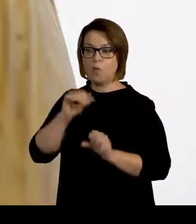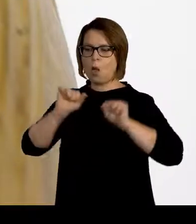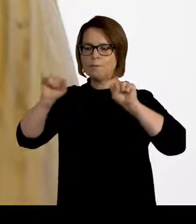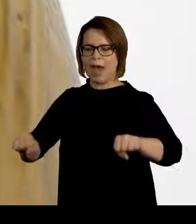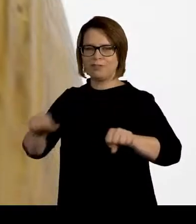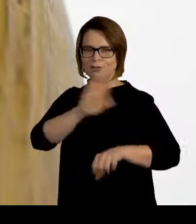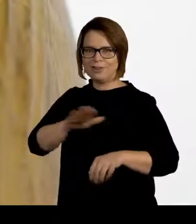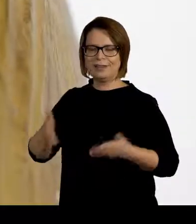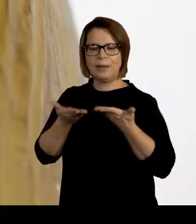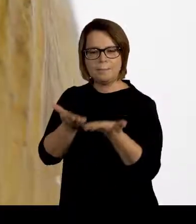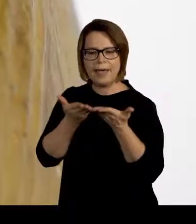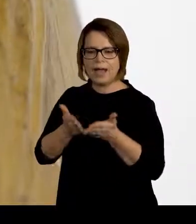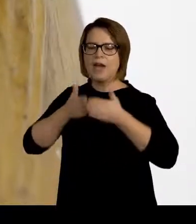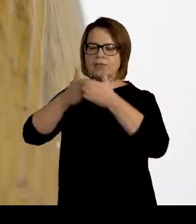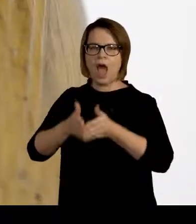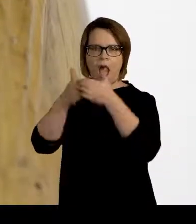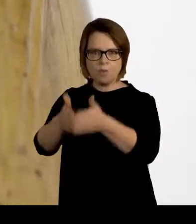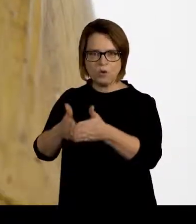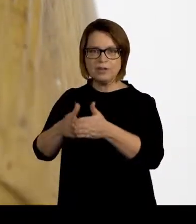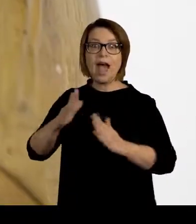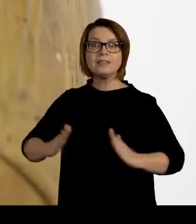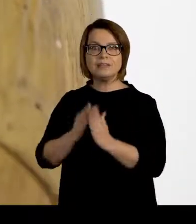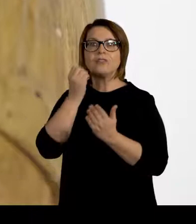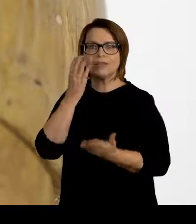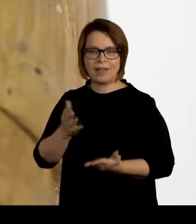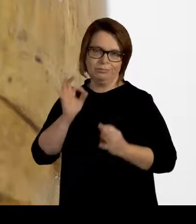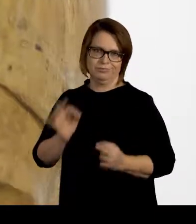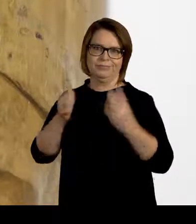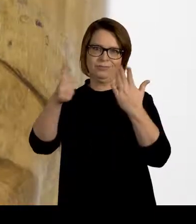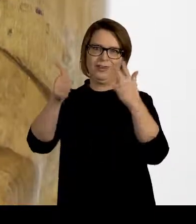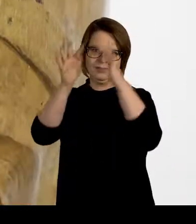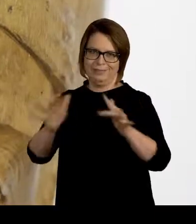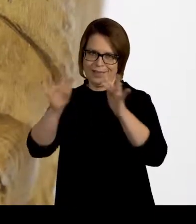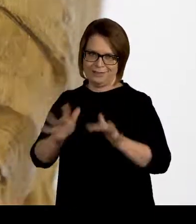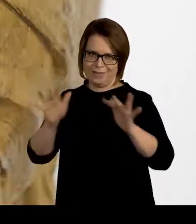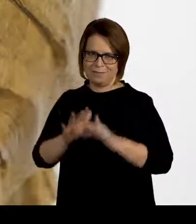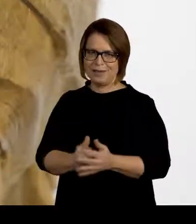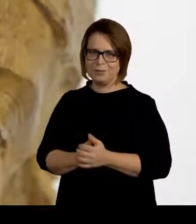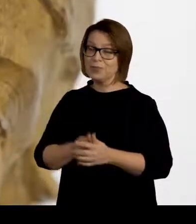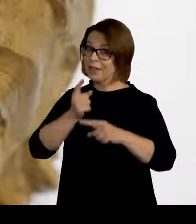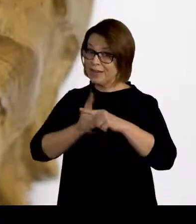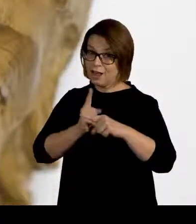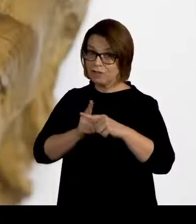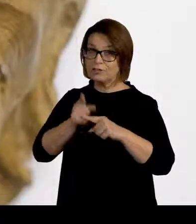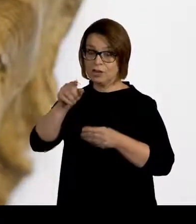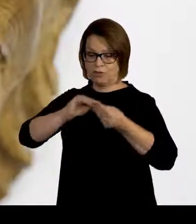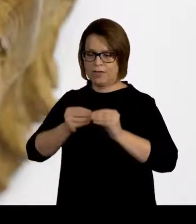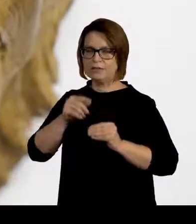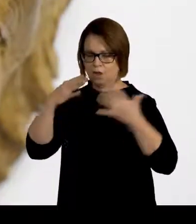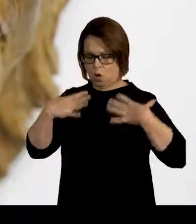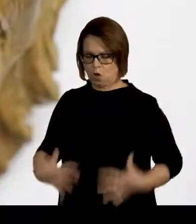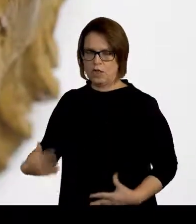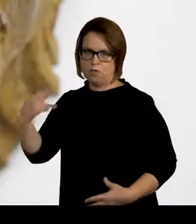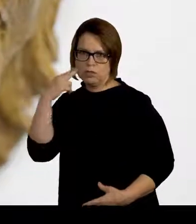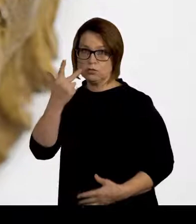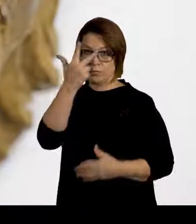sa patrónom detí, pekárov, námorníkov a jeho sviatok sa slávi 6. decembra. Jeho najčastejšími atribútmi sú odev